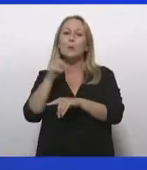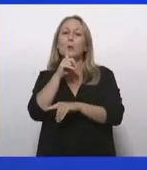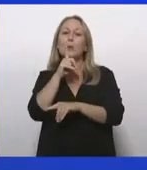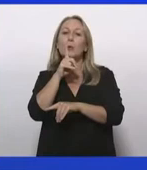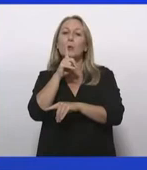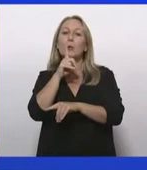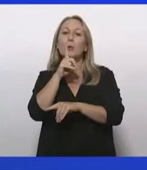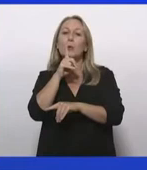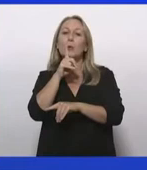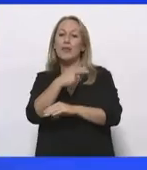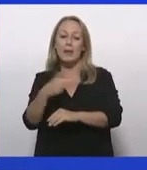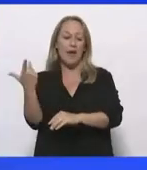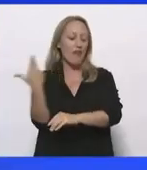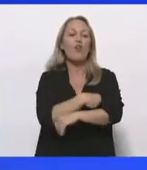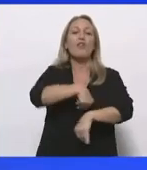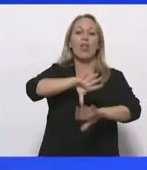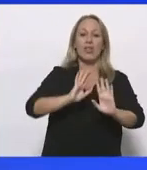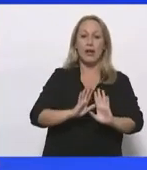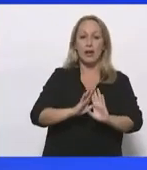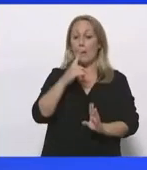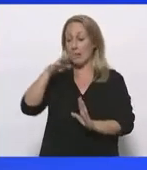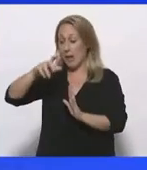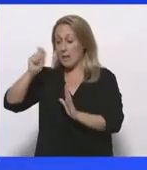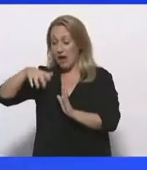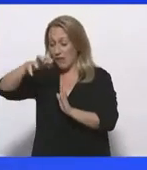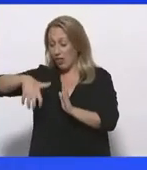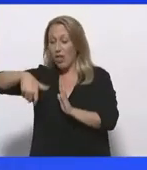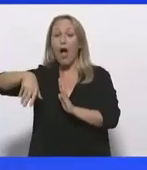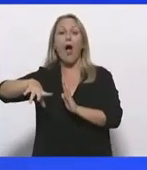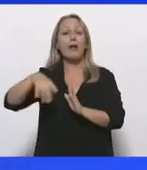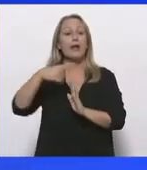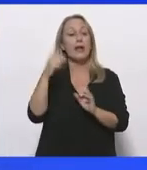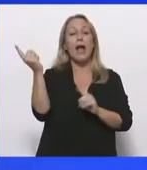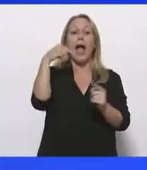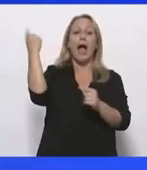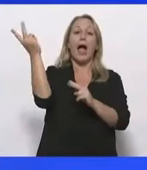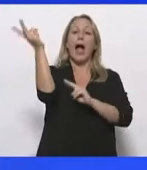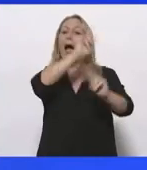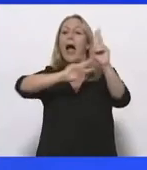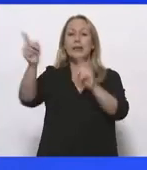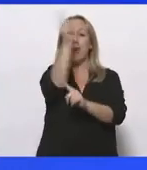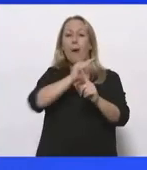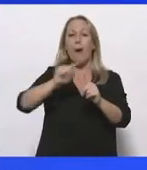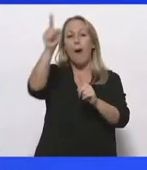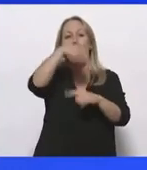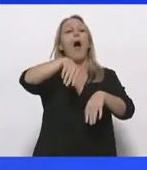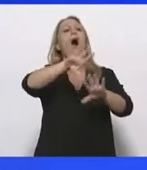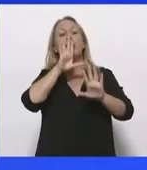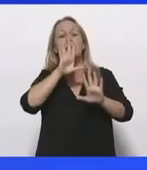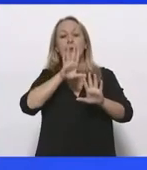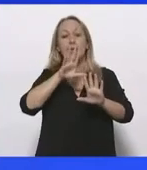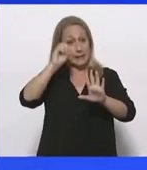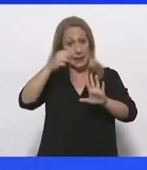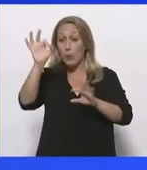λέμε όχι στο λιγνίδι από τη μία και να λέμε και όχι στις ανεμογενήτριες. Πρέπει να συζητήσουμε πού θα μπουν οι ανεμογενήτριες βεβαίως. Αλλά